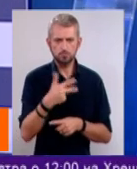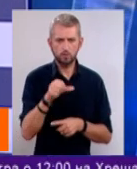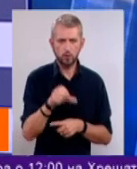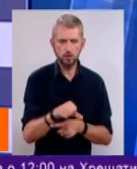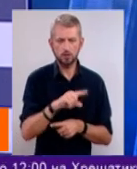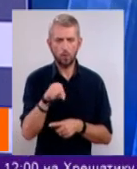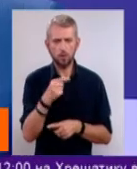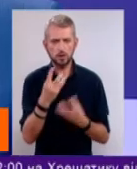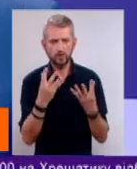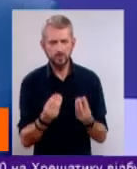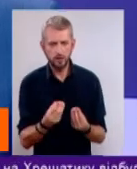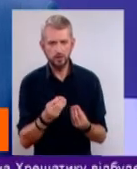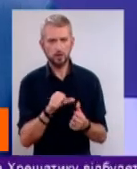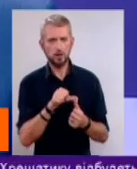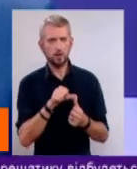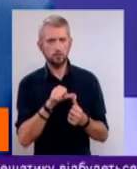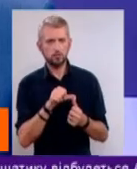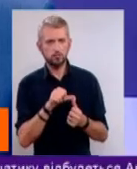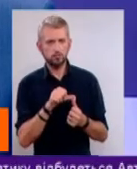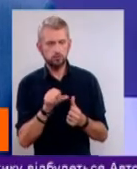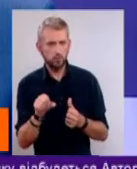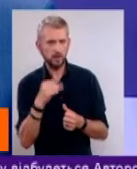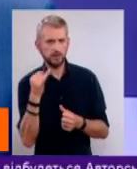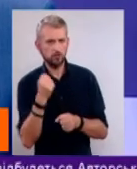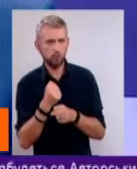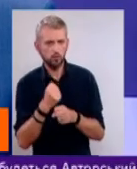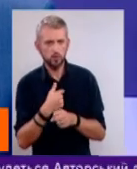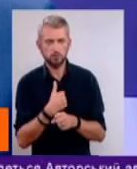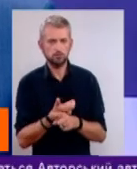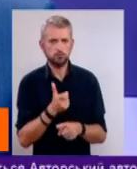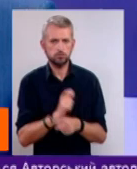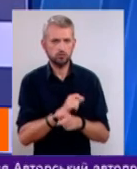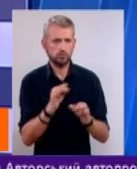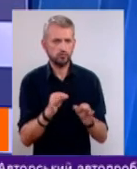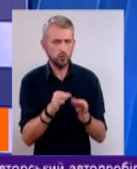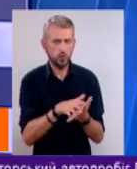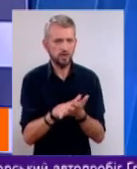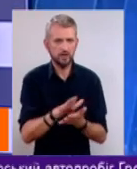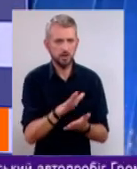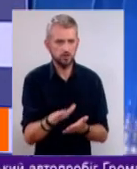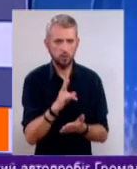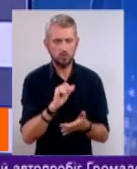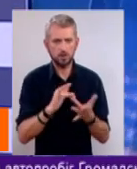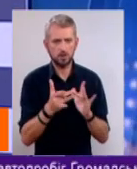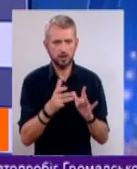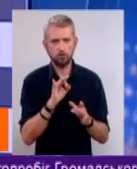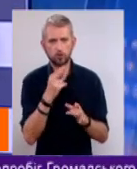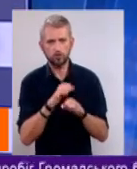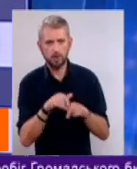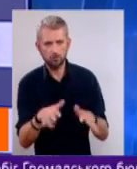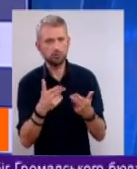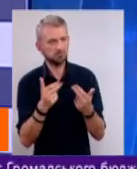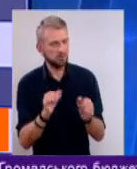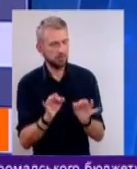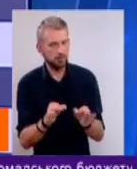години в день поза інтересами роботи, нічого не витрачаю на інтернеті чи соцмережі. Так,